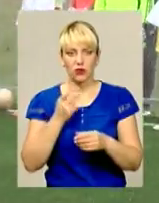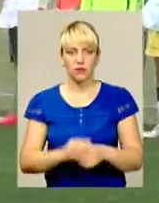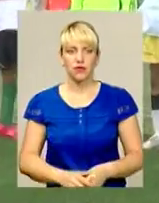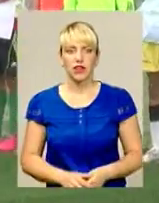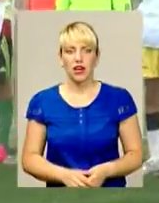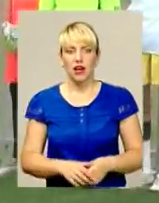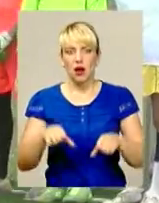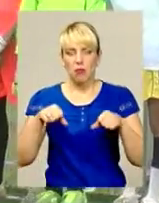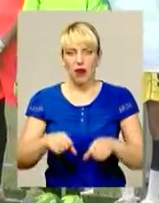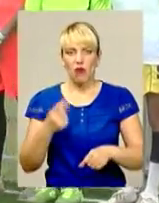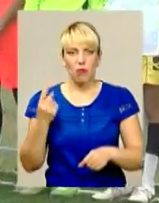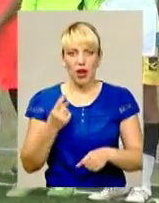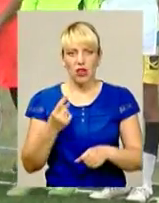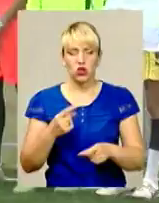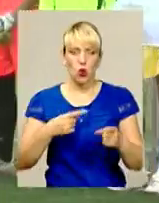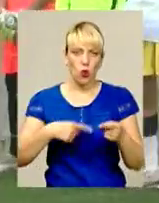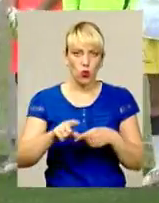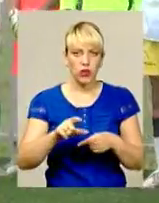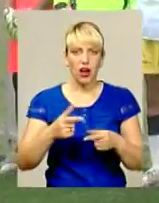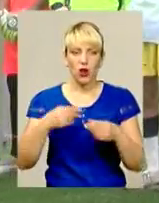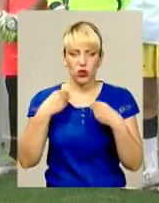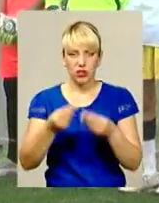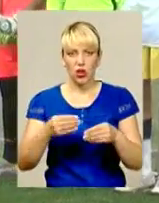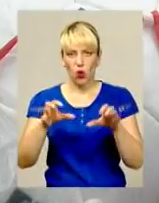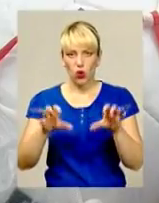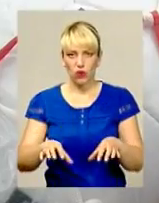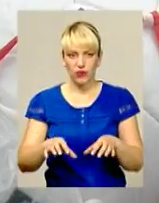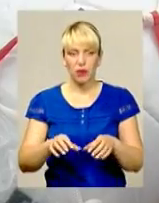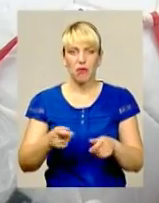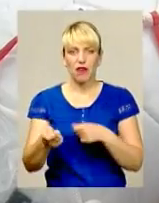Право першого удару надали голові правління цементного заводу.